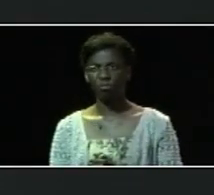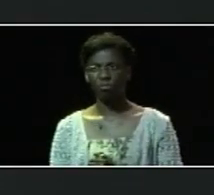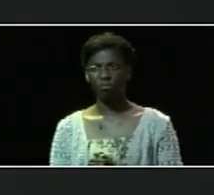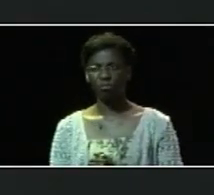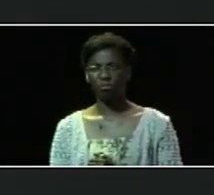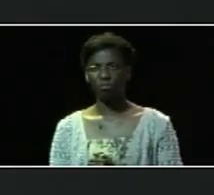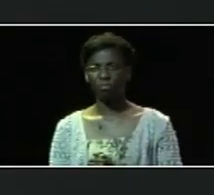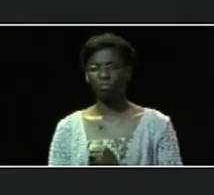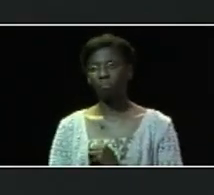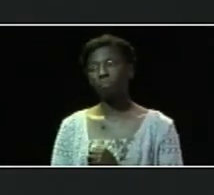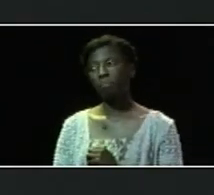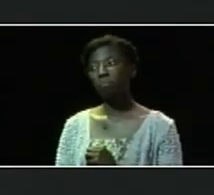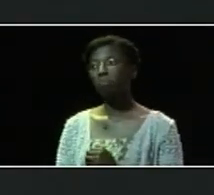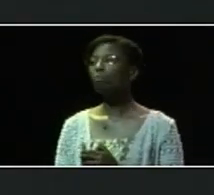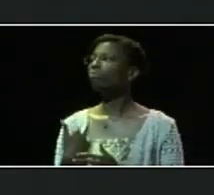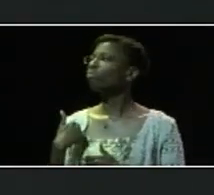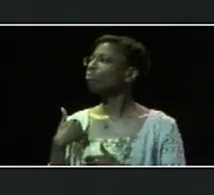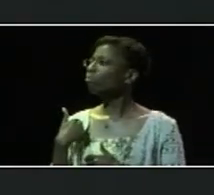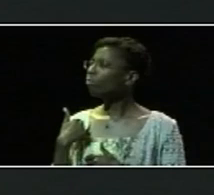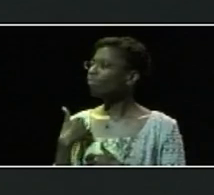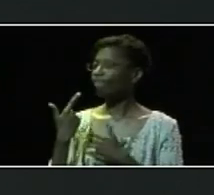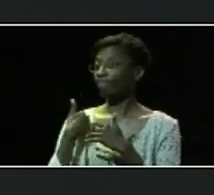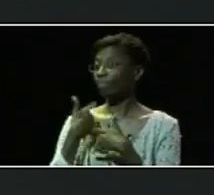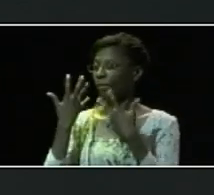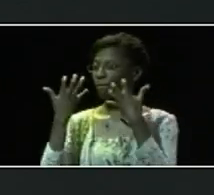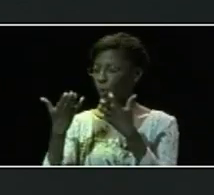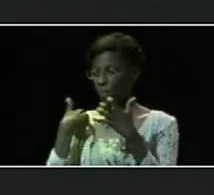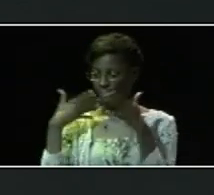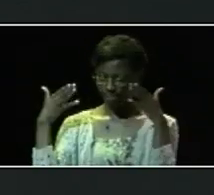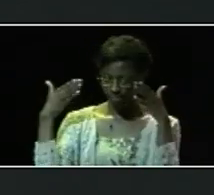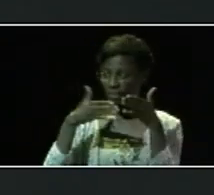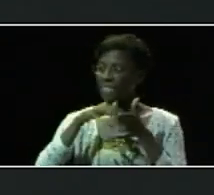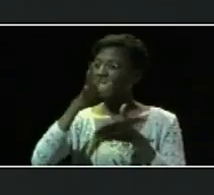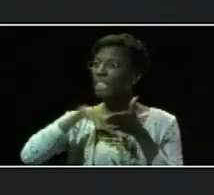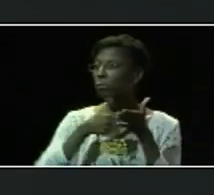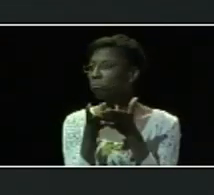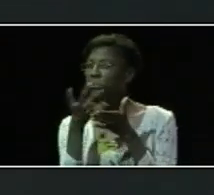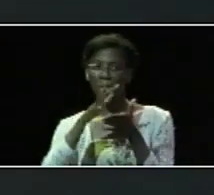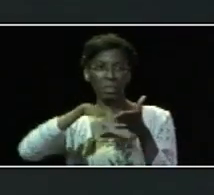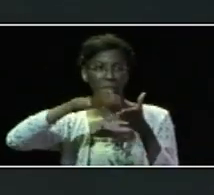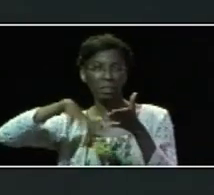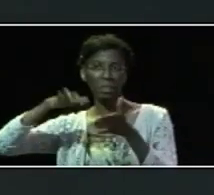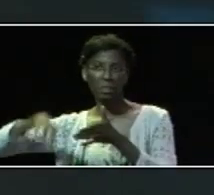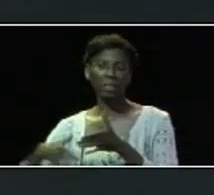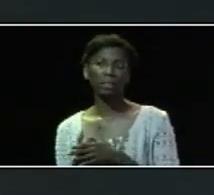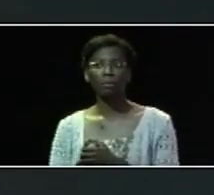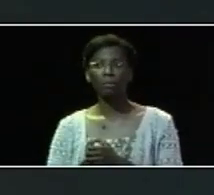Si vous avez votre Bible, j'aimerais que nous regardions certains passages ensemble. Au